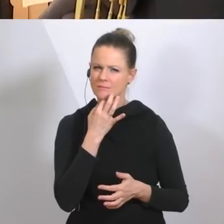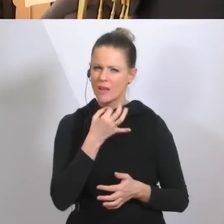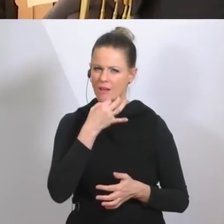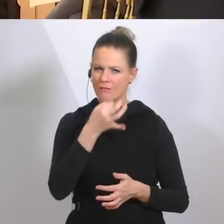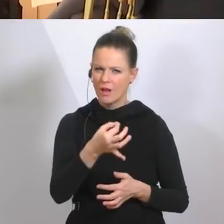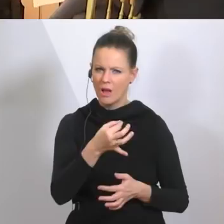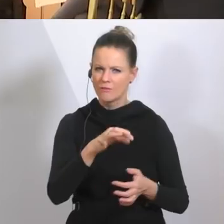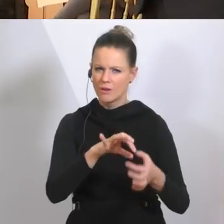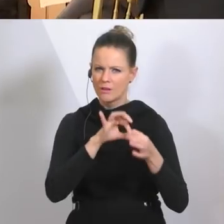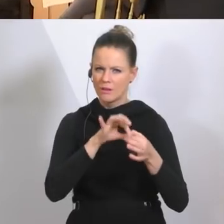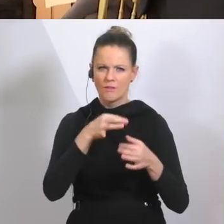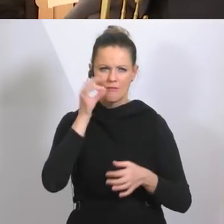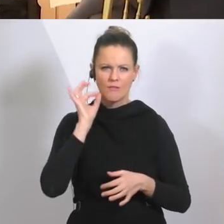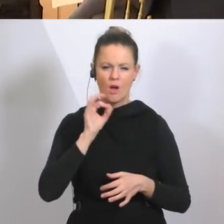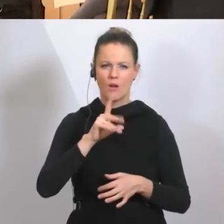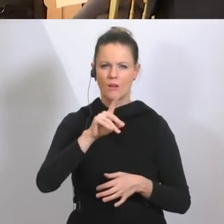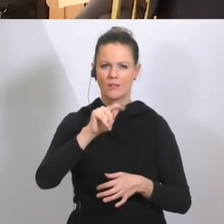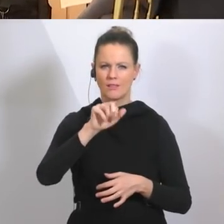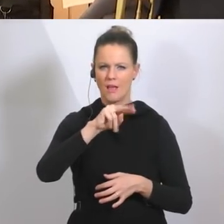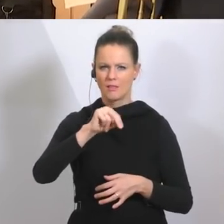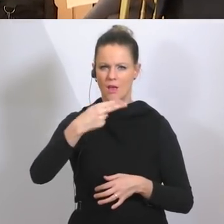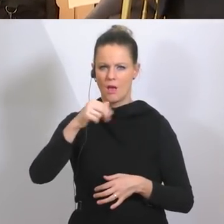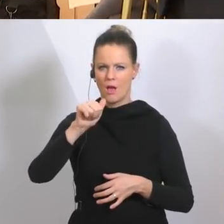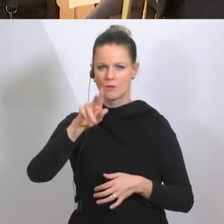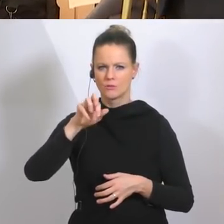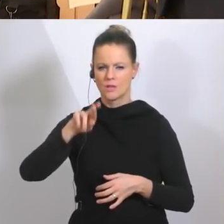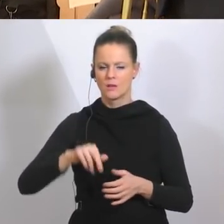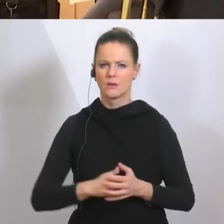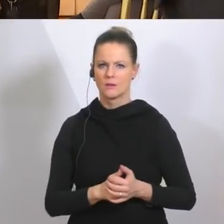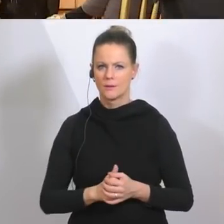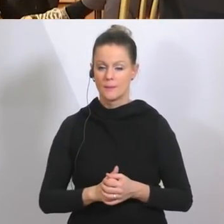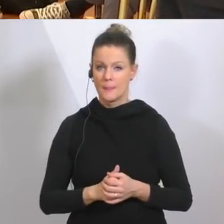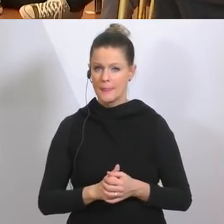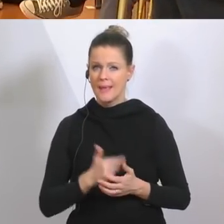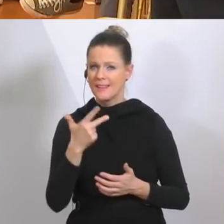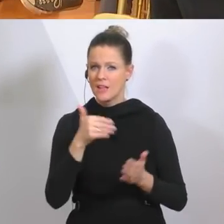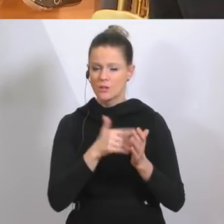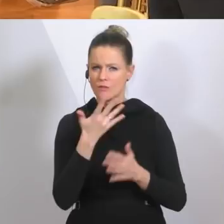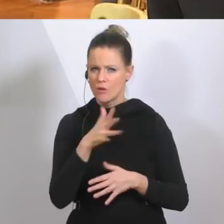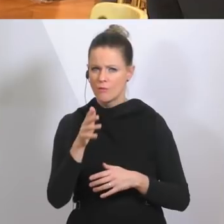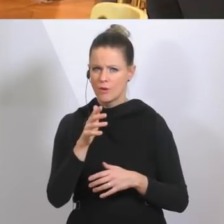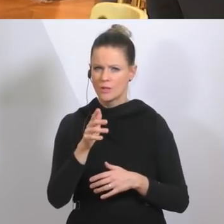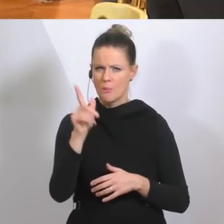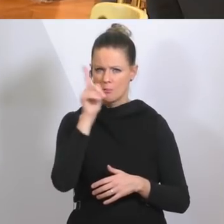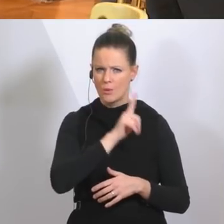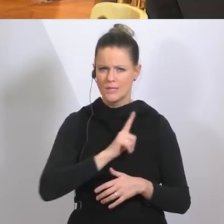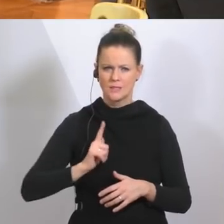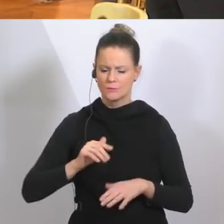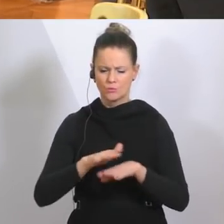Frau Dannhauser. Was heißt, was werden diese 3.200 Polizisten oder 3.500 Polizisten machen? Also die Frage ist,